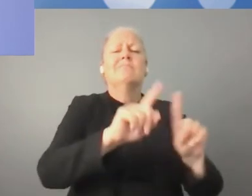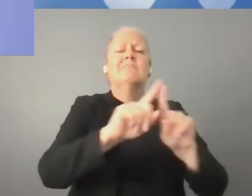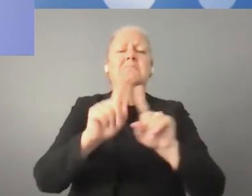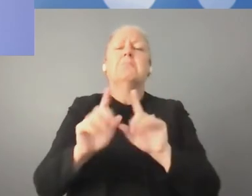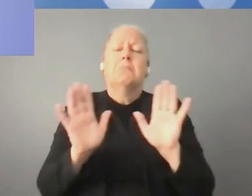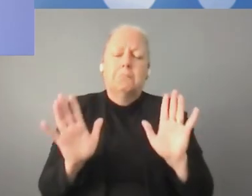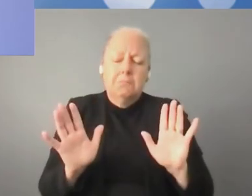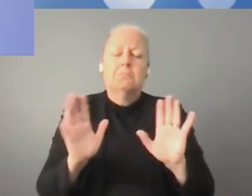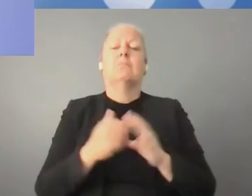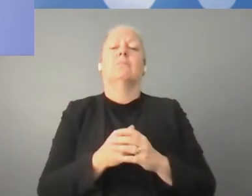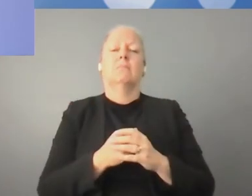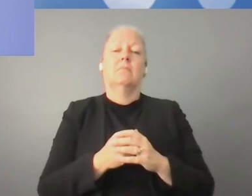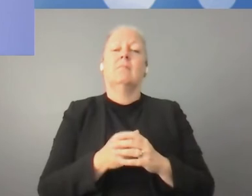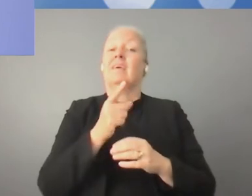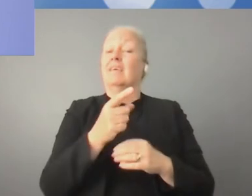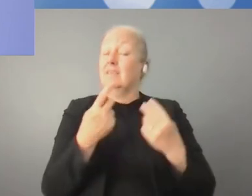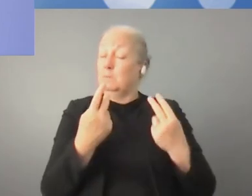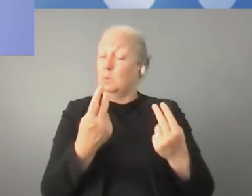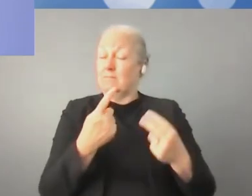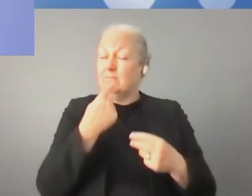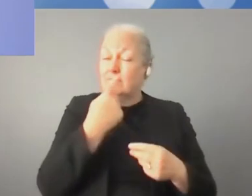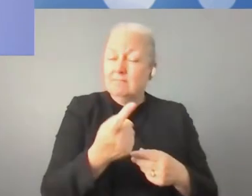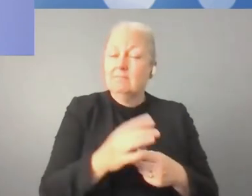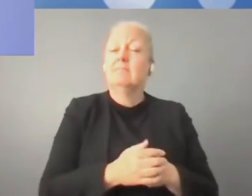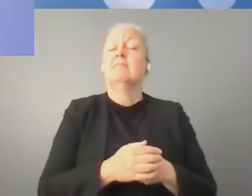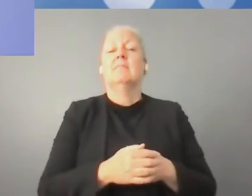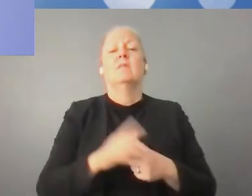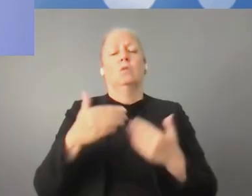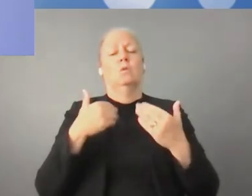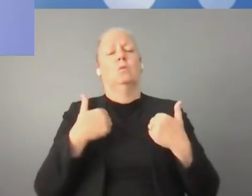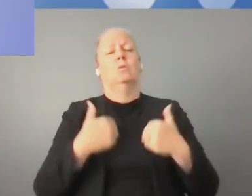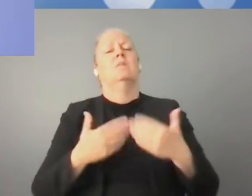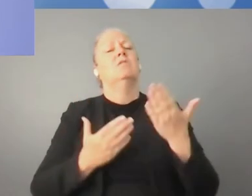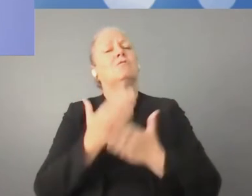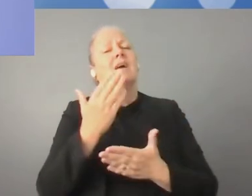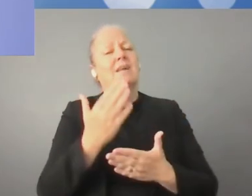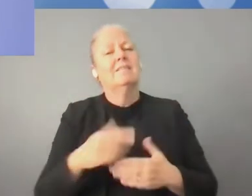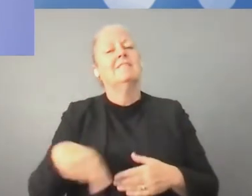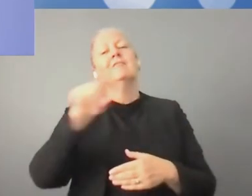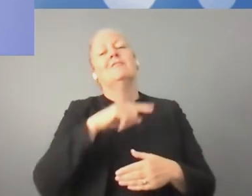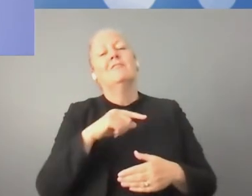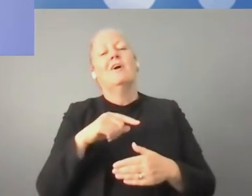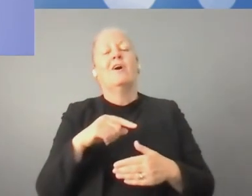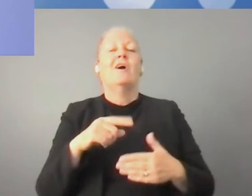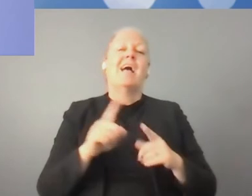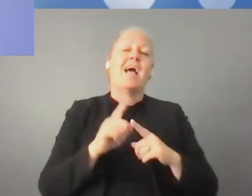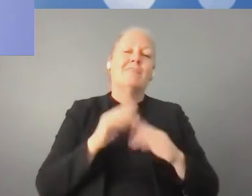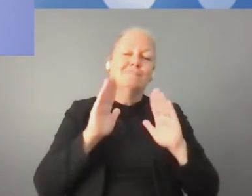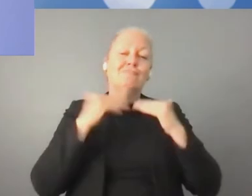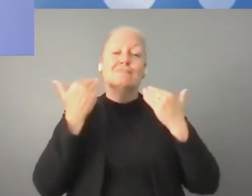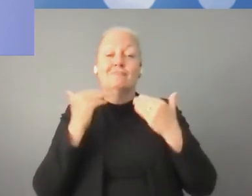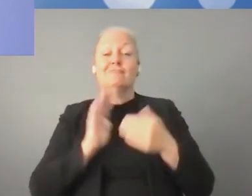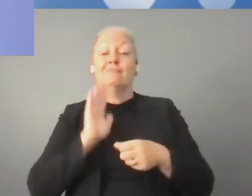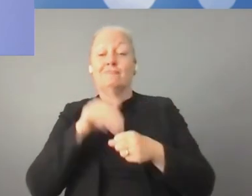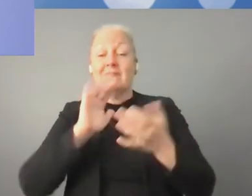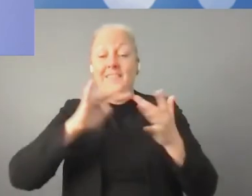umożliwić wszystkim dostęp do wielu opcji w zakresie korzystania z cyfrowych dóbr publicznych.